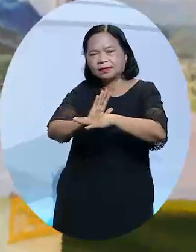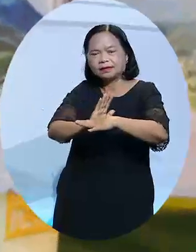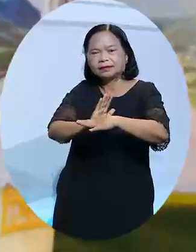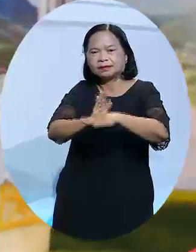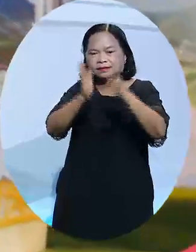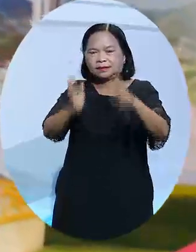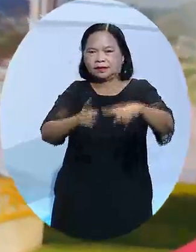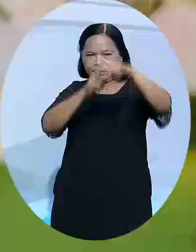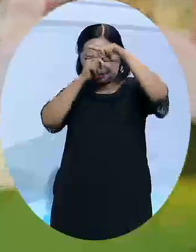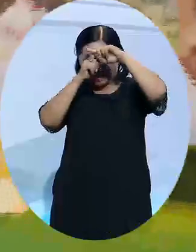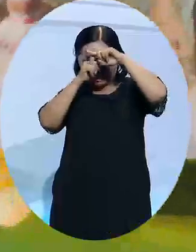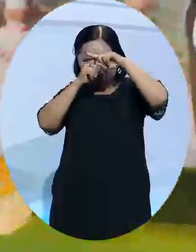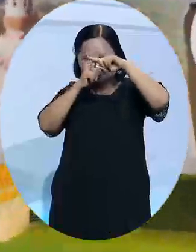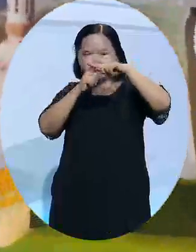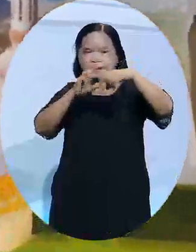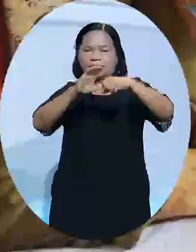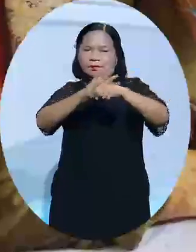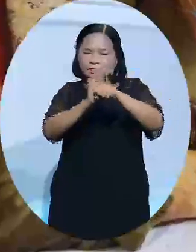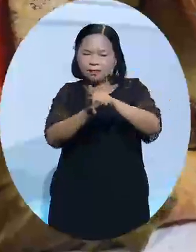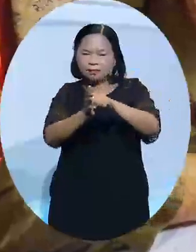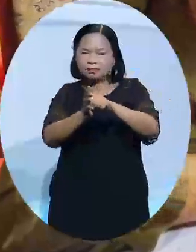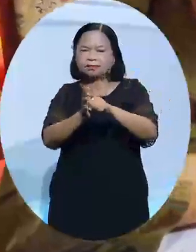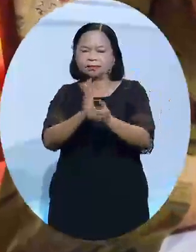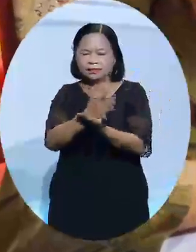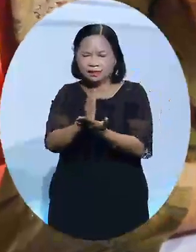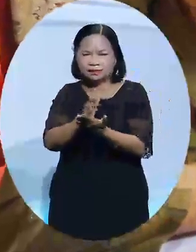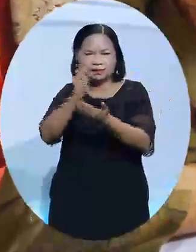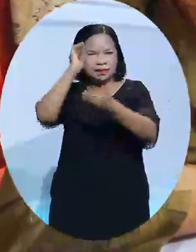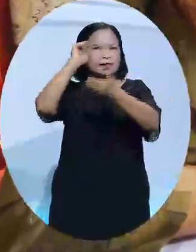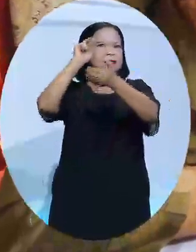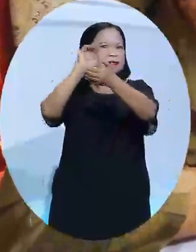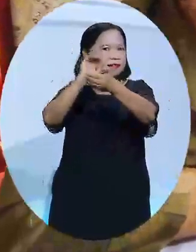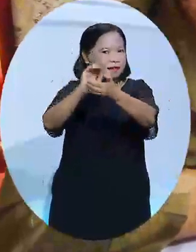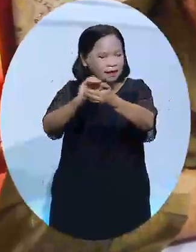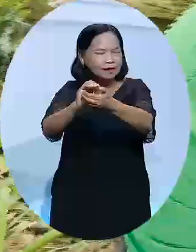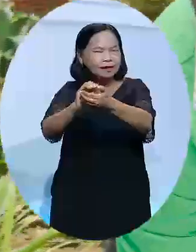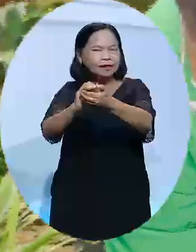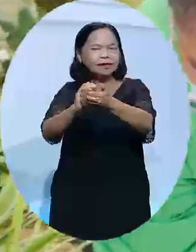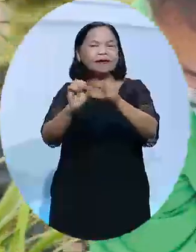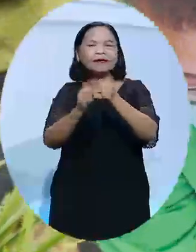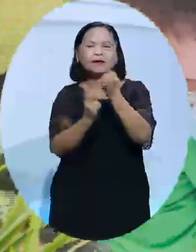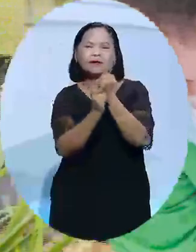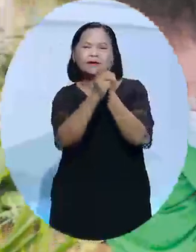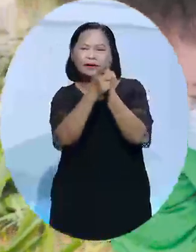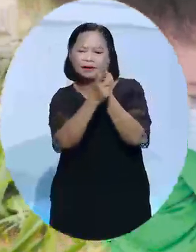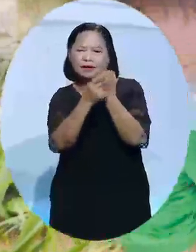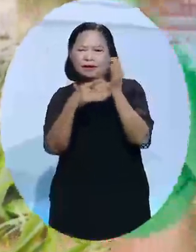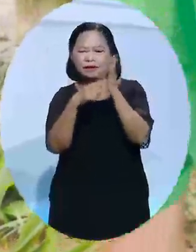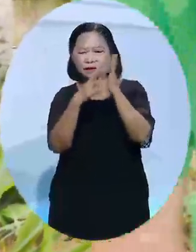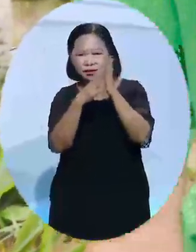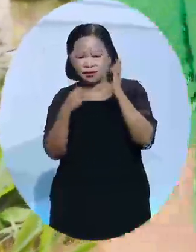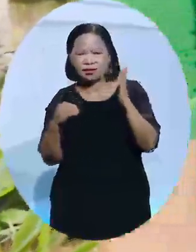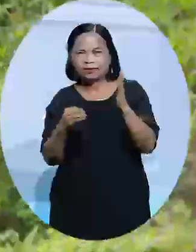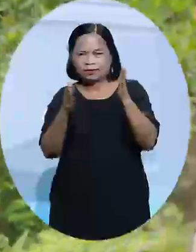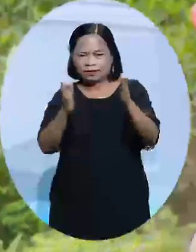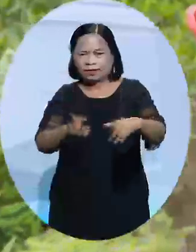hợp tác hỗ trợ về hậu COVID, hợp tác chia sẻ kinh nghiệm giữa Hội Thầy Thuốc Trẻ TP.HCM và Hội Thầy Thuốc Trẻ TP.HCM với những nội dung về chuyên môn